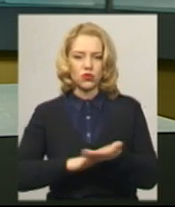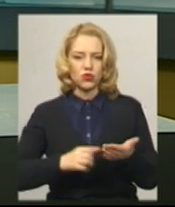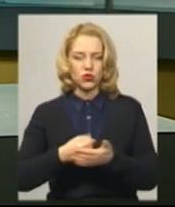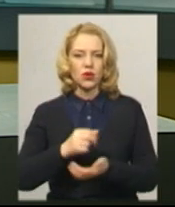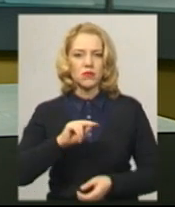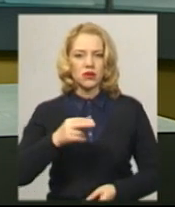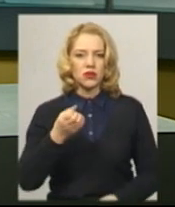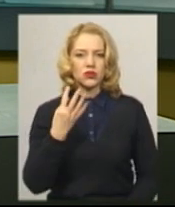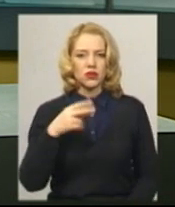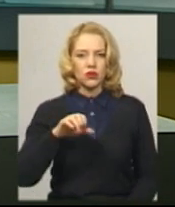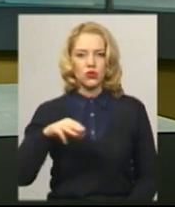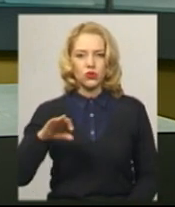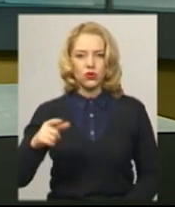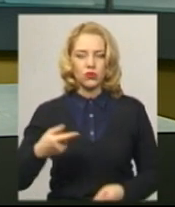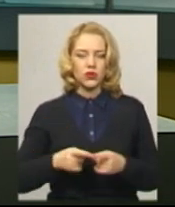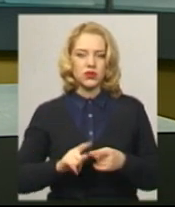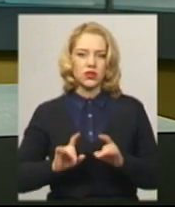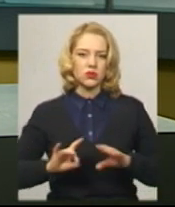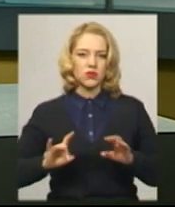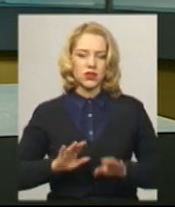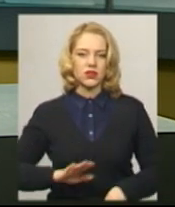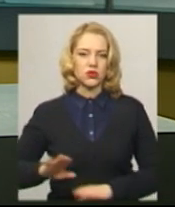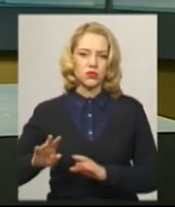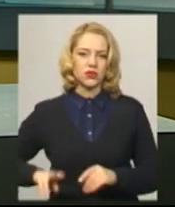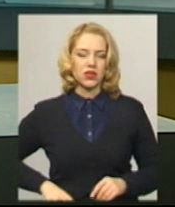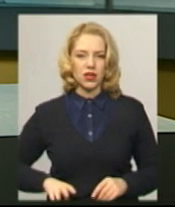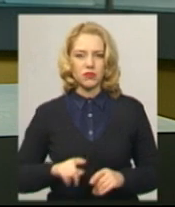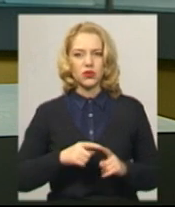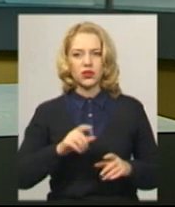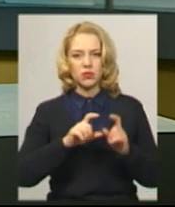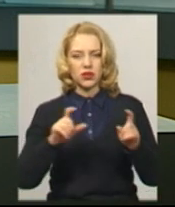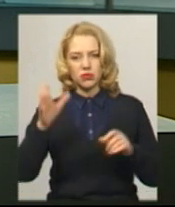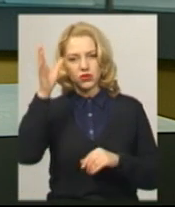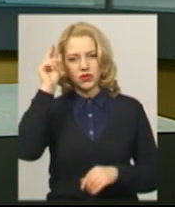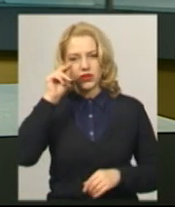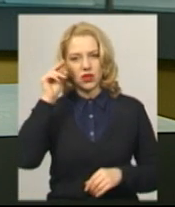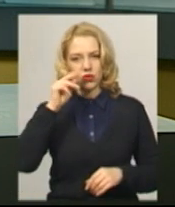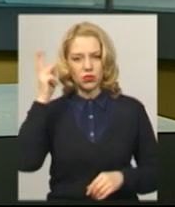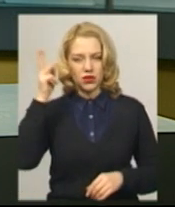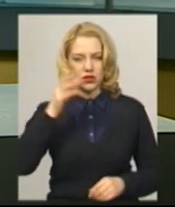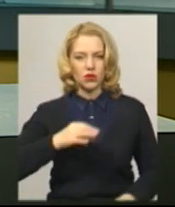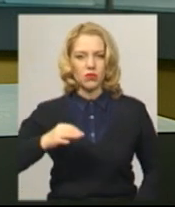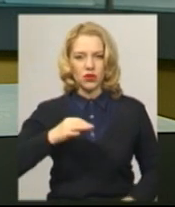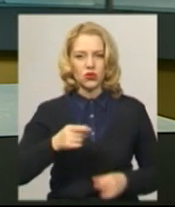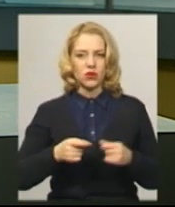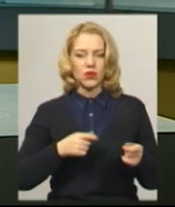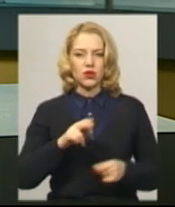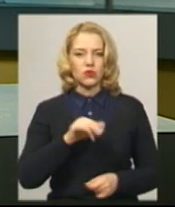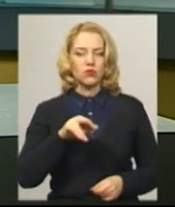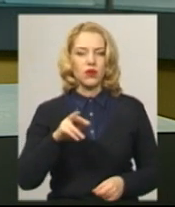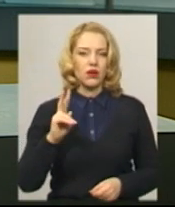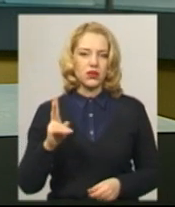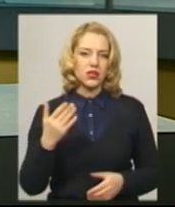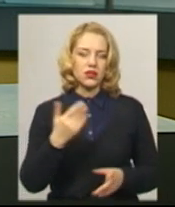лютого. Про це Суспільному розповідає заступник директора Департаменту освіти та науки Хмельницької обласної адміністрації Тетяна Дупляк.